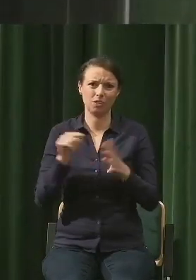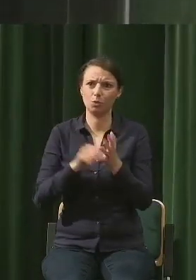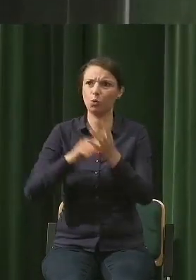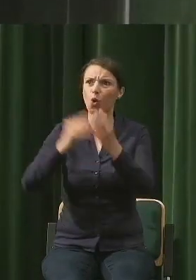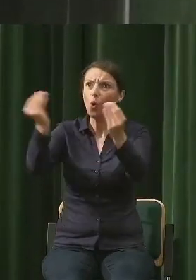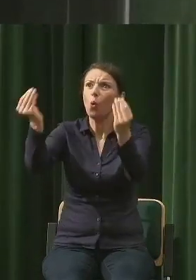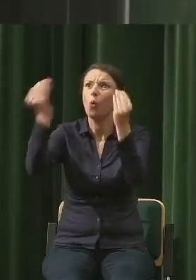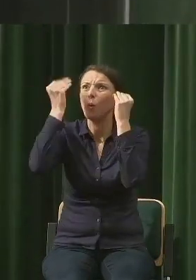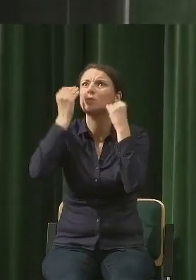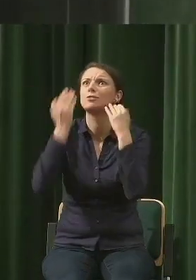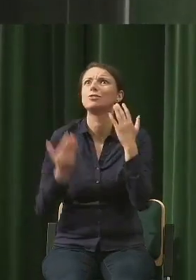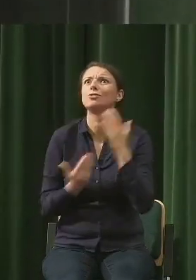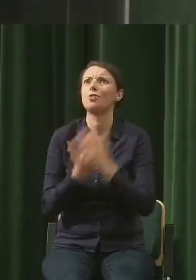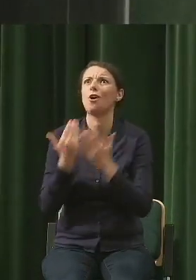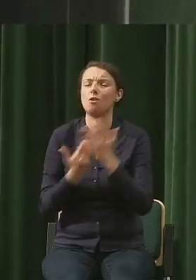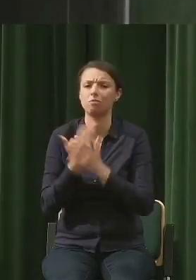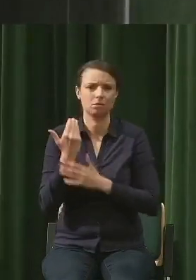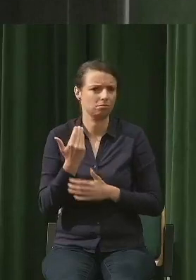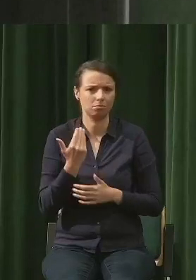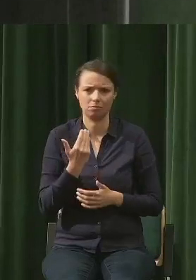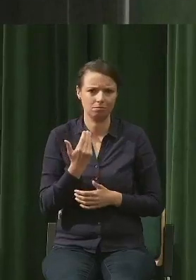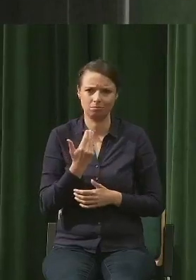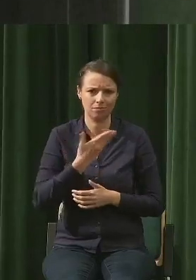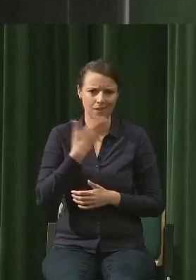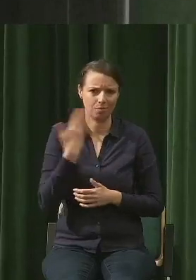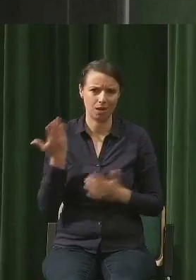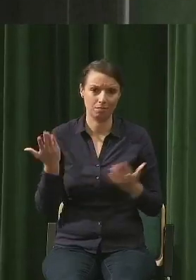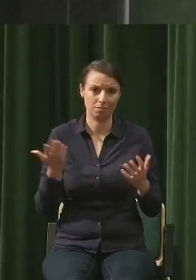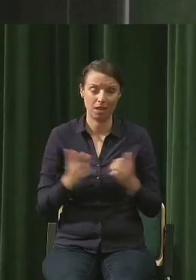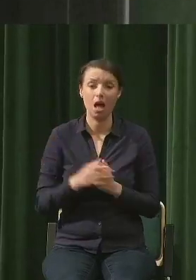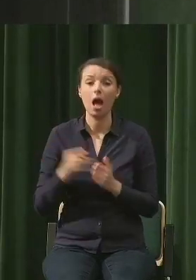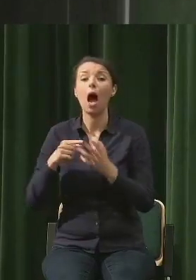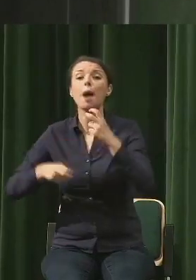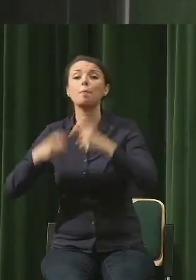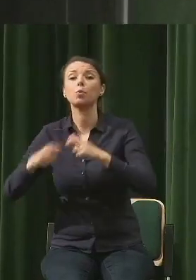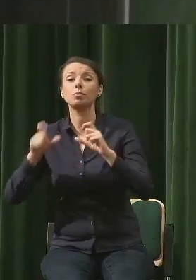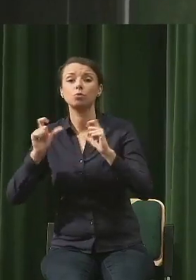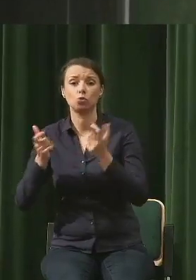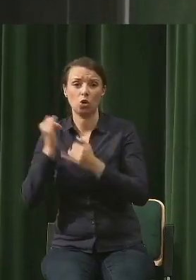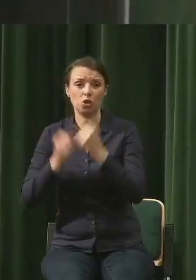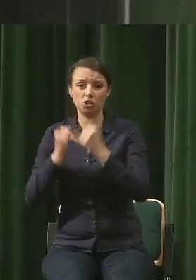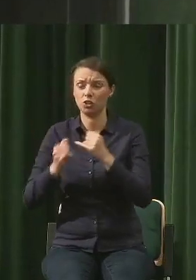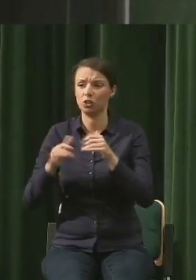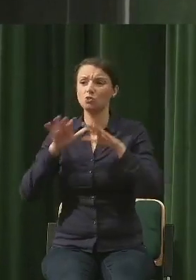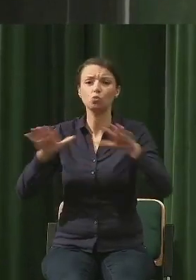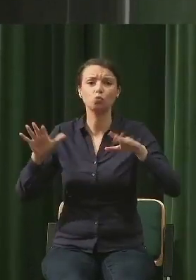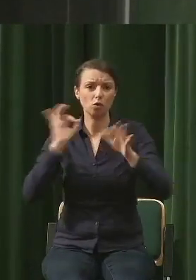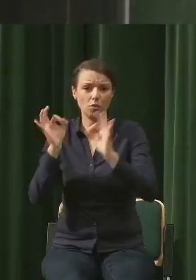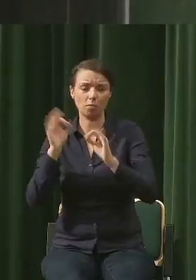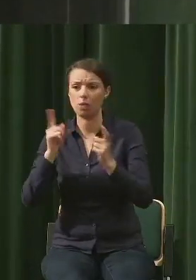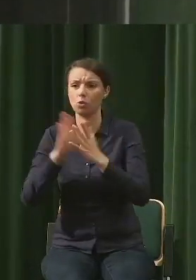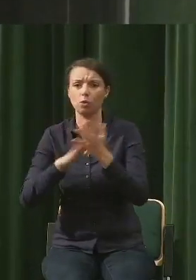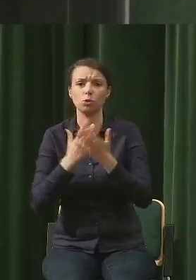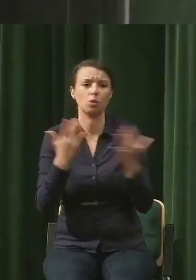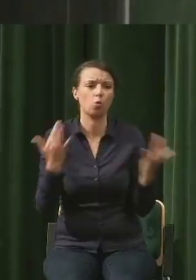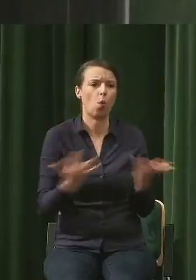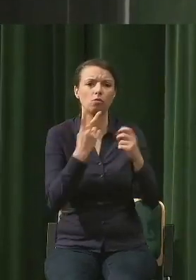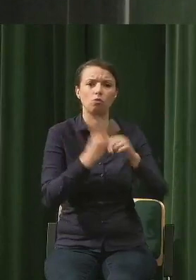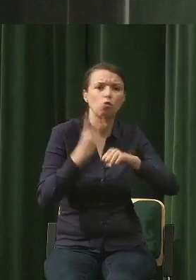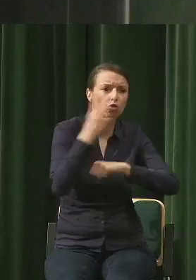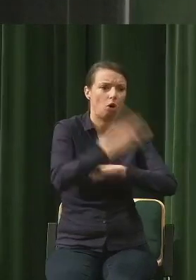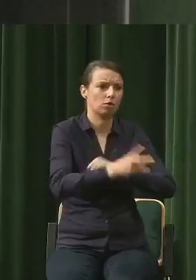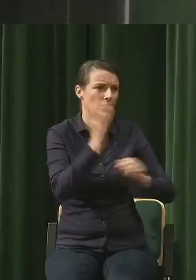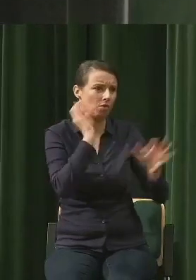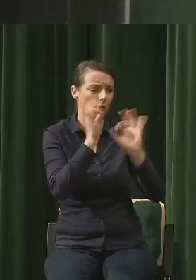tkwi w tym świecie odwrotnym. Problem polega na tym, że jak jest nadmiar, jak jest zbyt łatwy dostęp do informacji, to trzeba ludzi